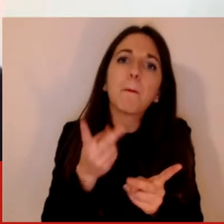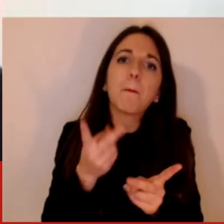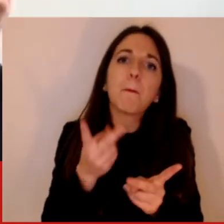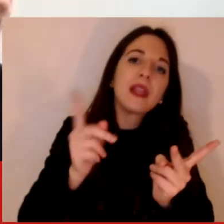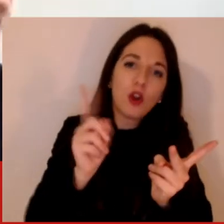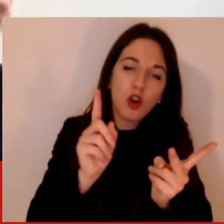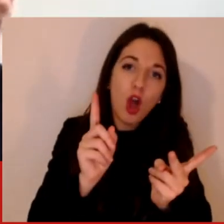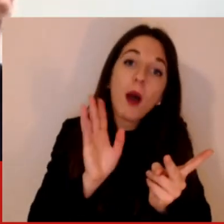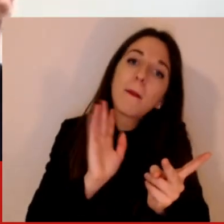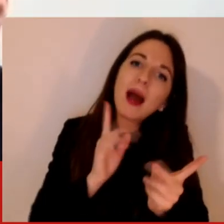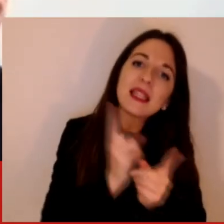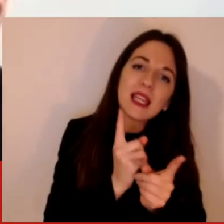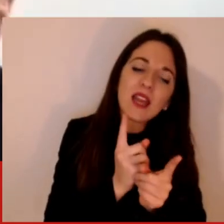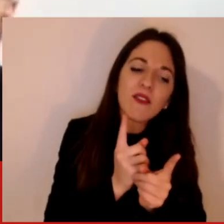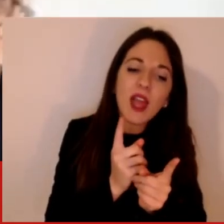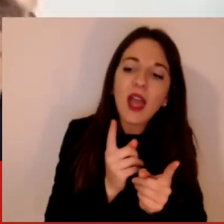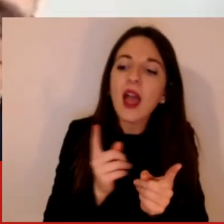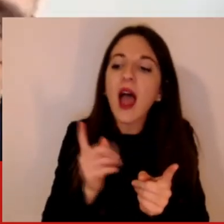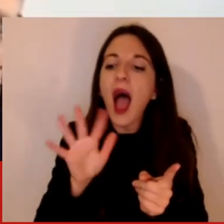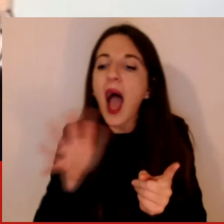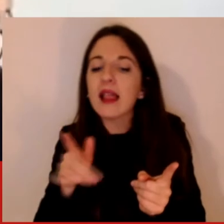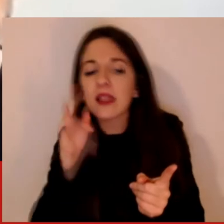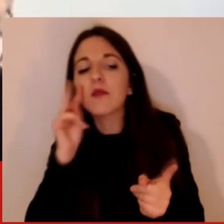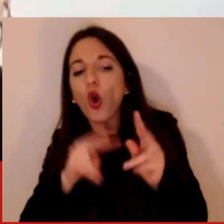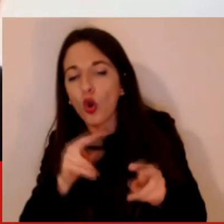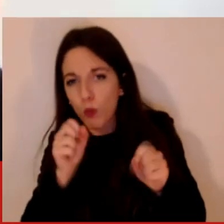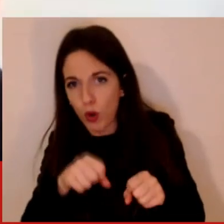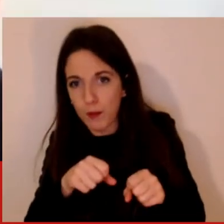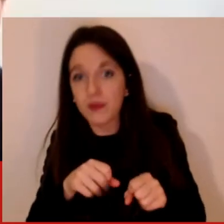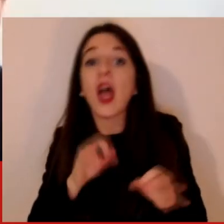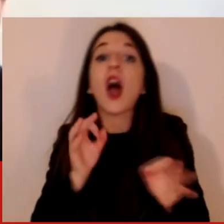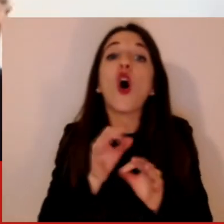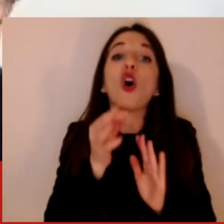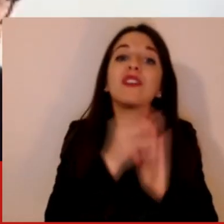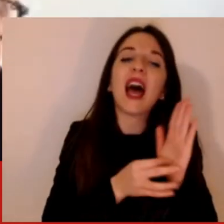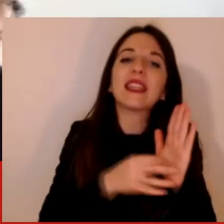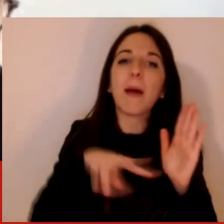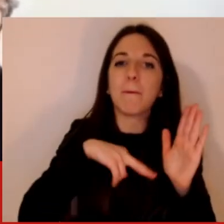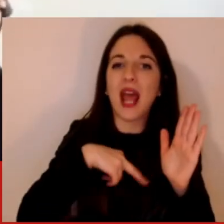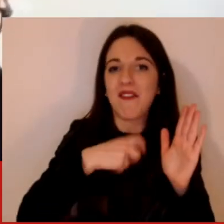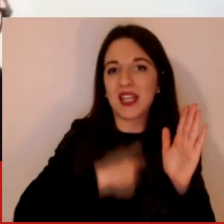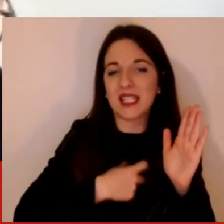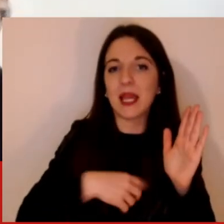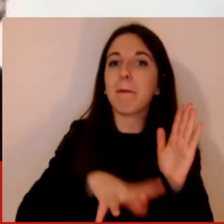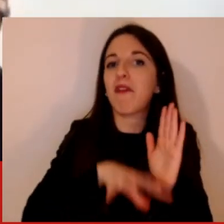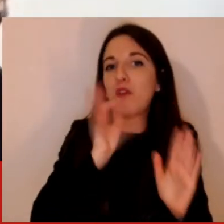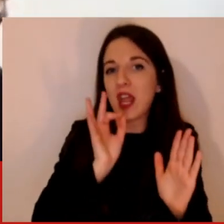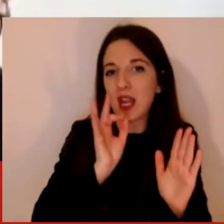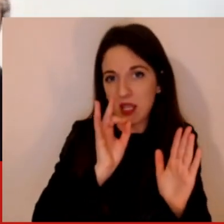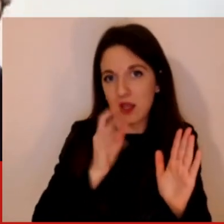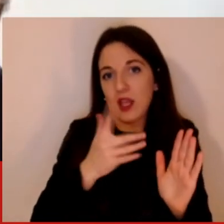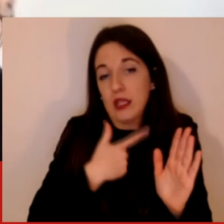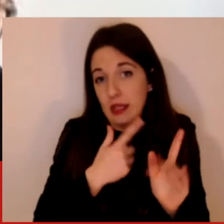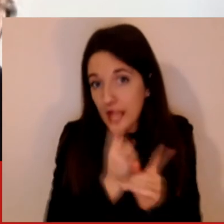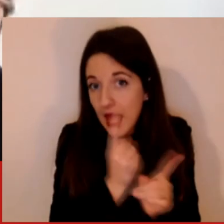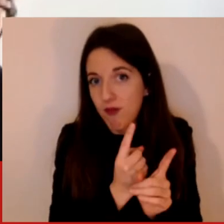tecnologie come si dice che siano data privacy preserving e così via. C'è molto molto molto lavoro molto lavoro